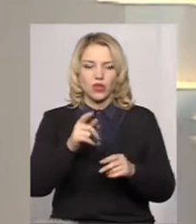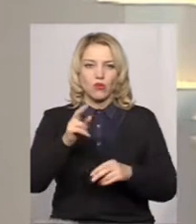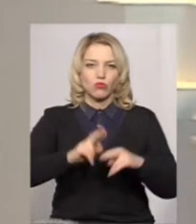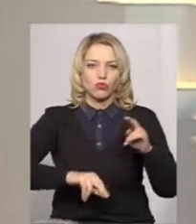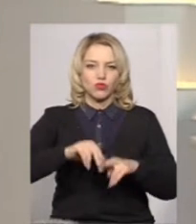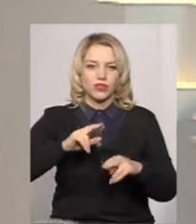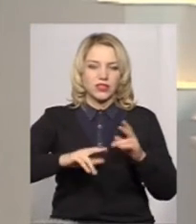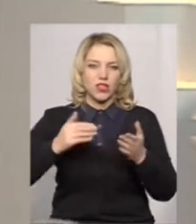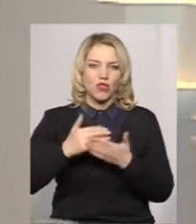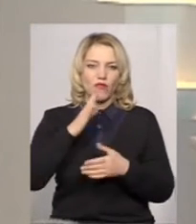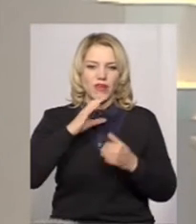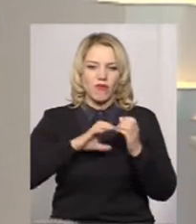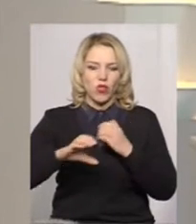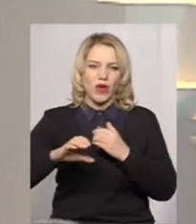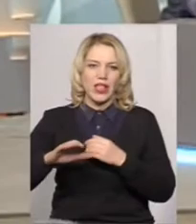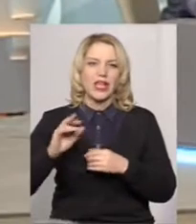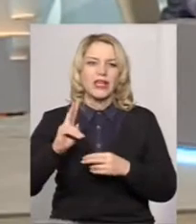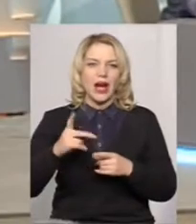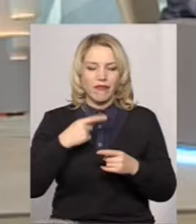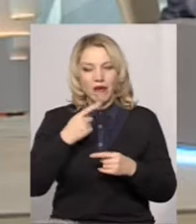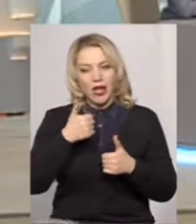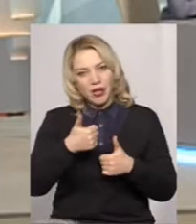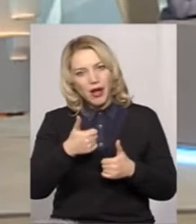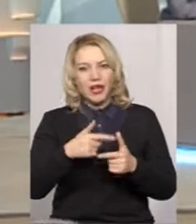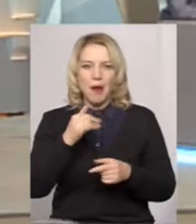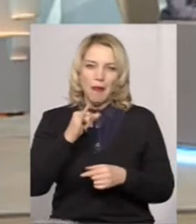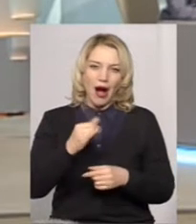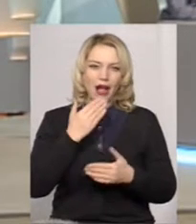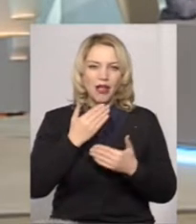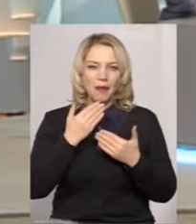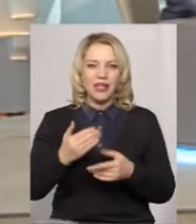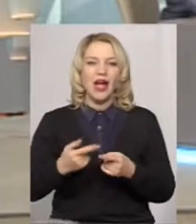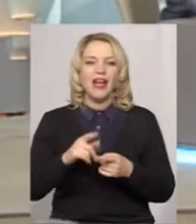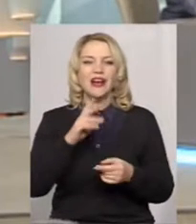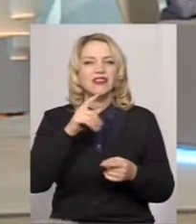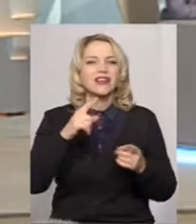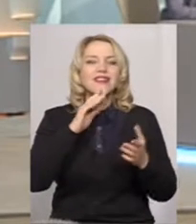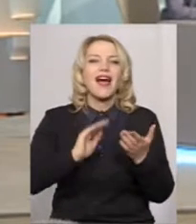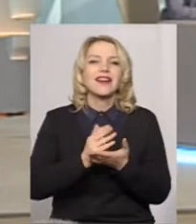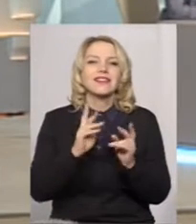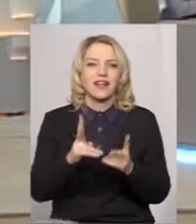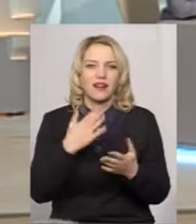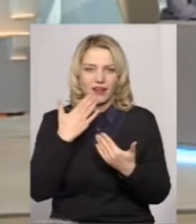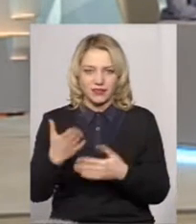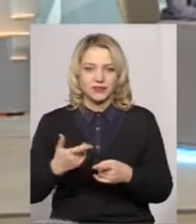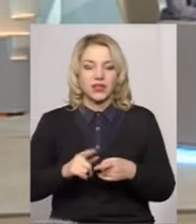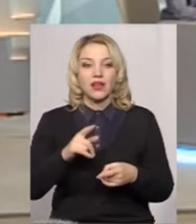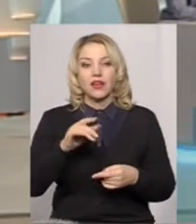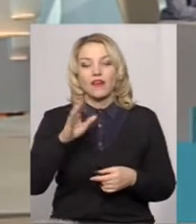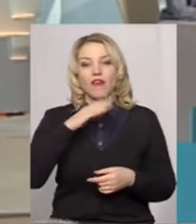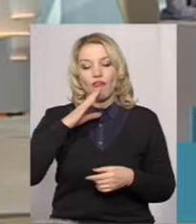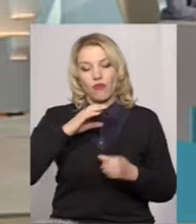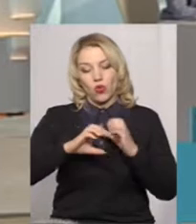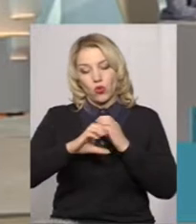водогони. От як би ви оціняли таку тенденцію? Справа в тому, що водогони і